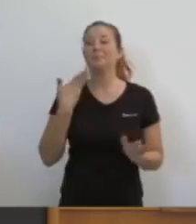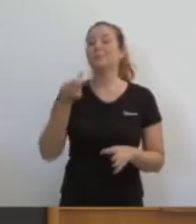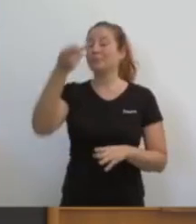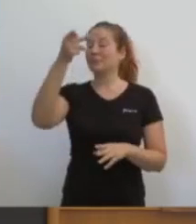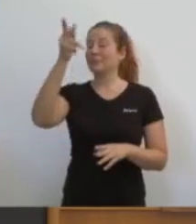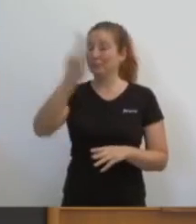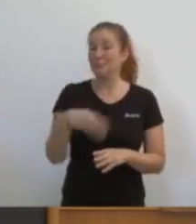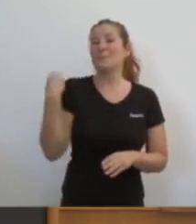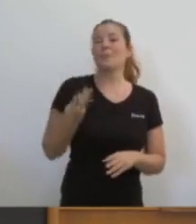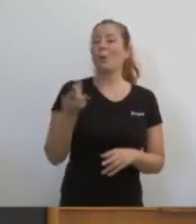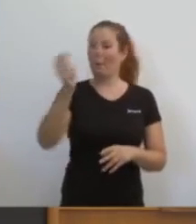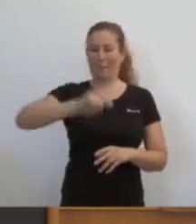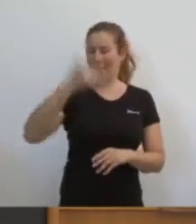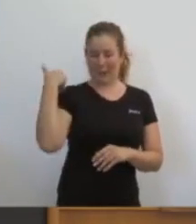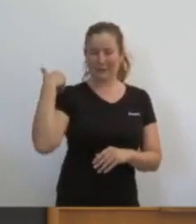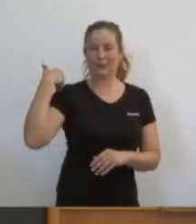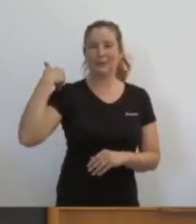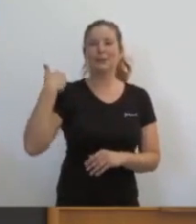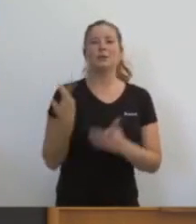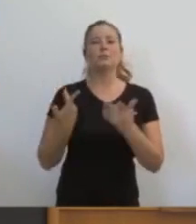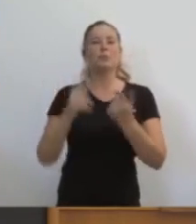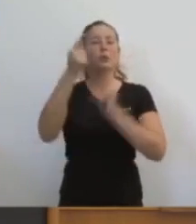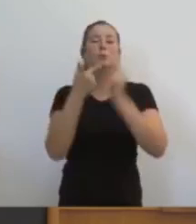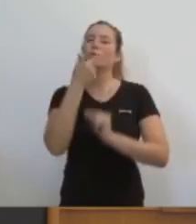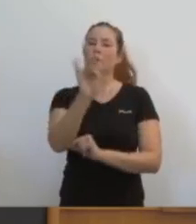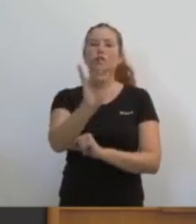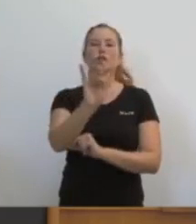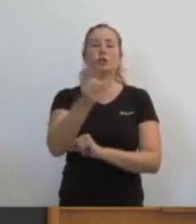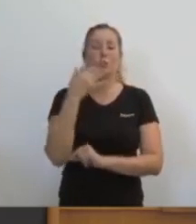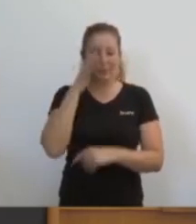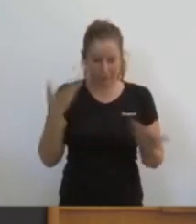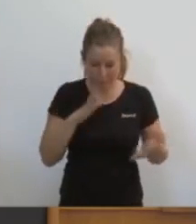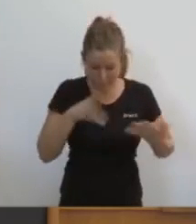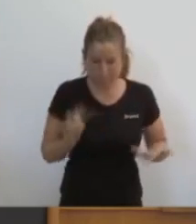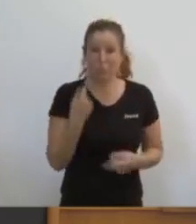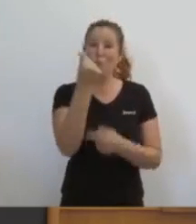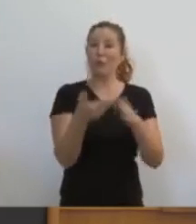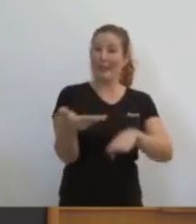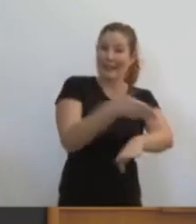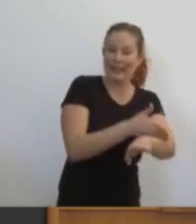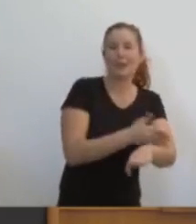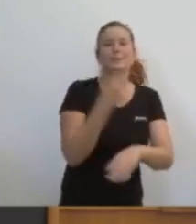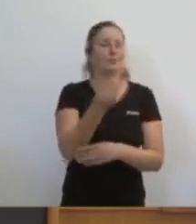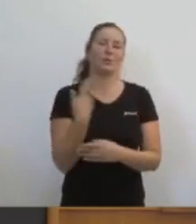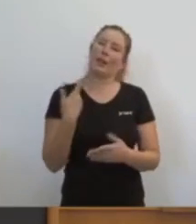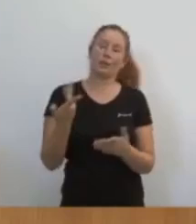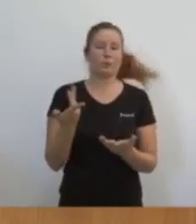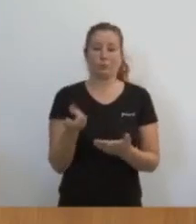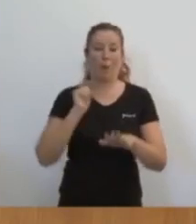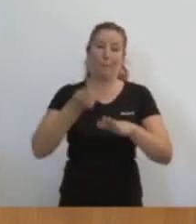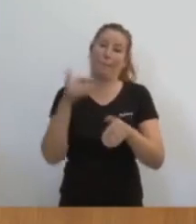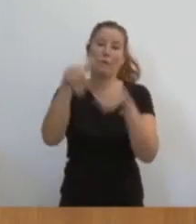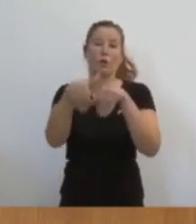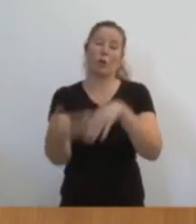un foro de debat per a consensuar els pressupostos i ens ha deixat un dia hàbil abans de dictaminar-ho. Saben que la llei diu que per a portar una